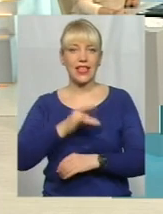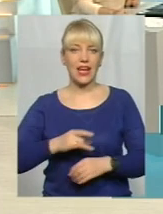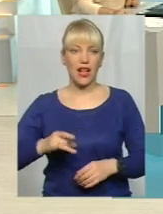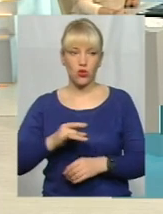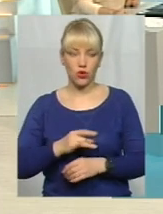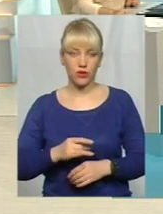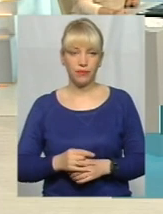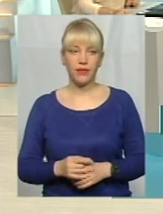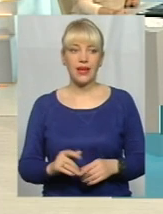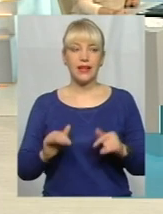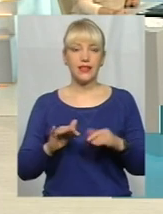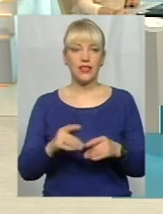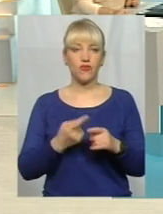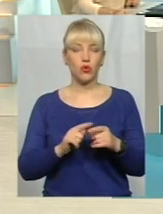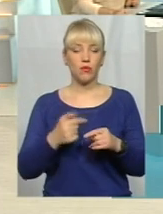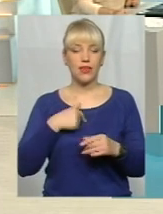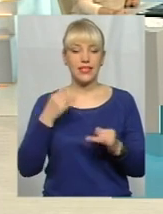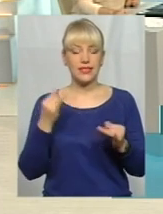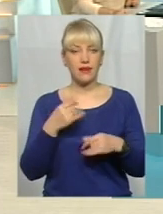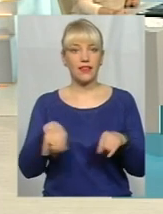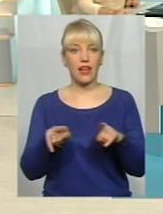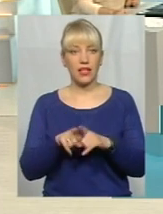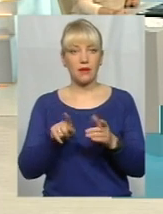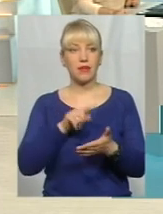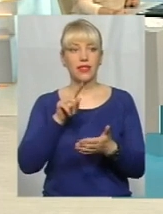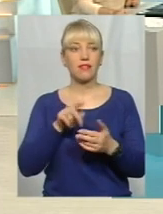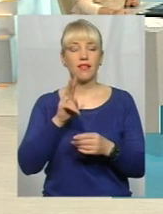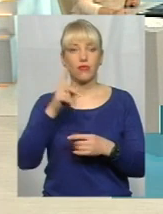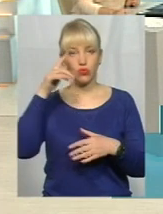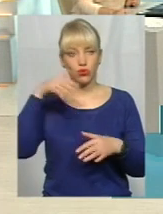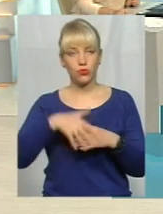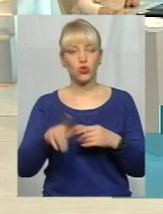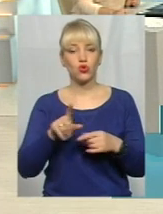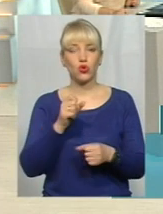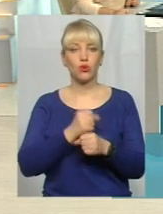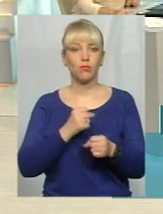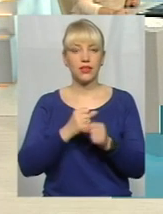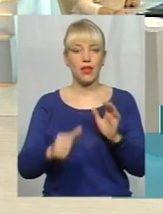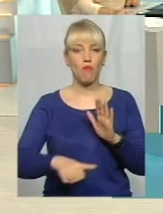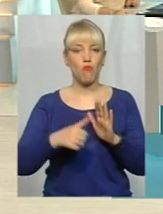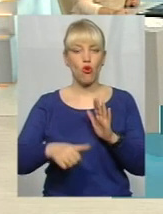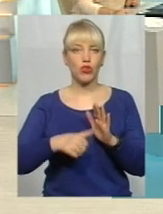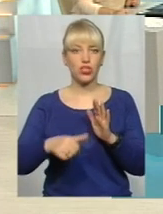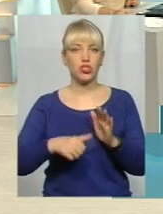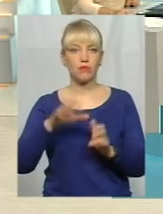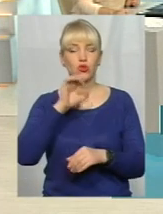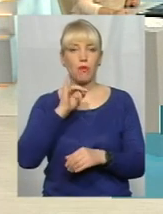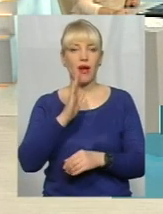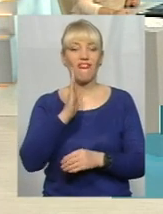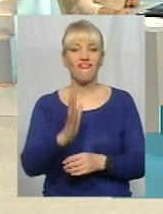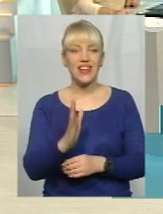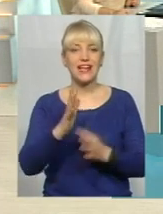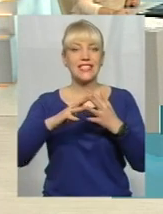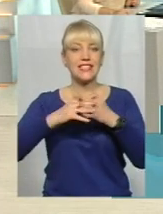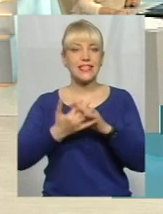Діло в тому, що мене цікавить таке питання. Як зрозуміли, що робити з собаками бродячими в селі? В